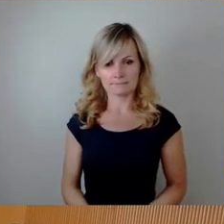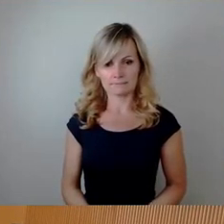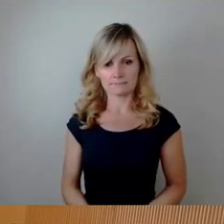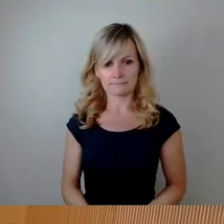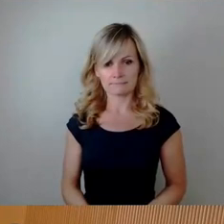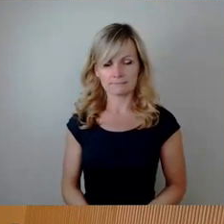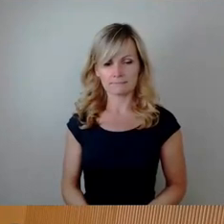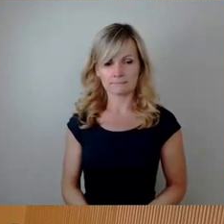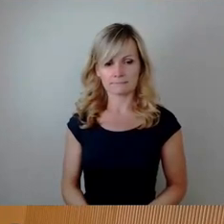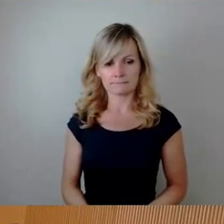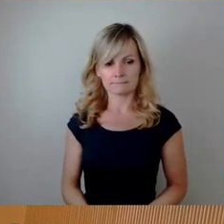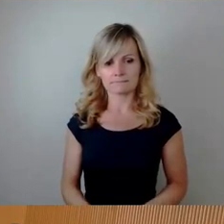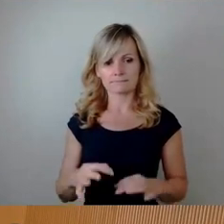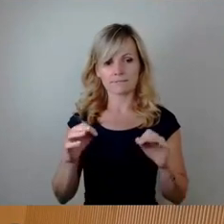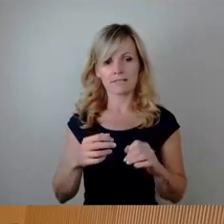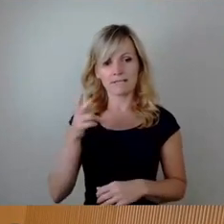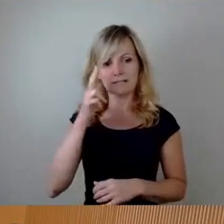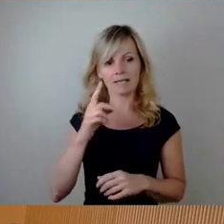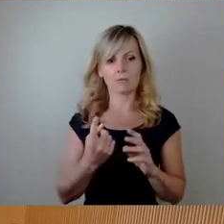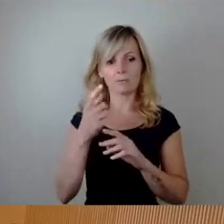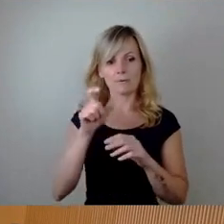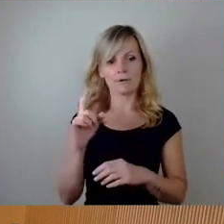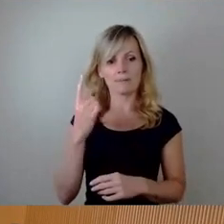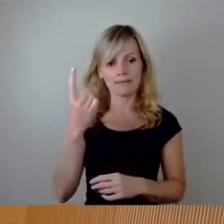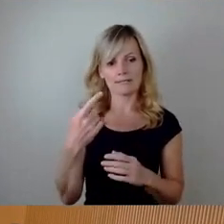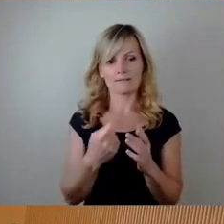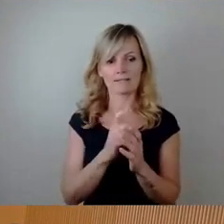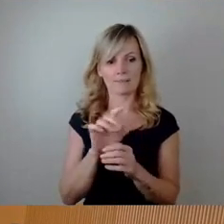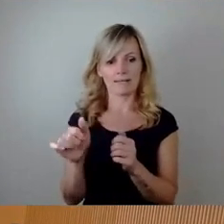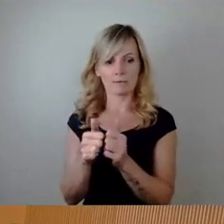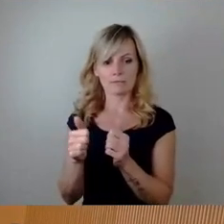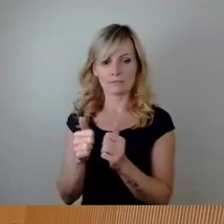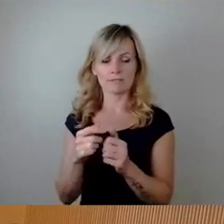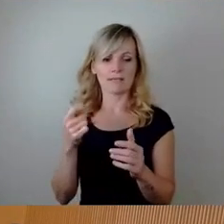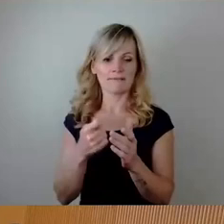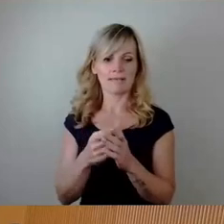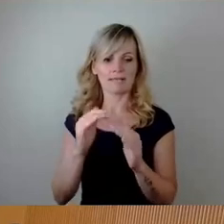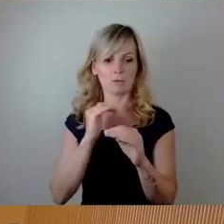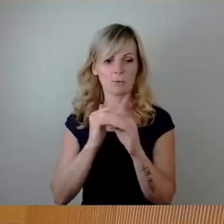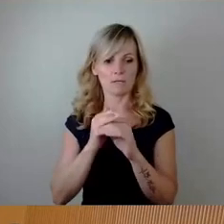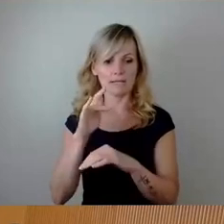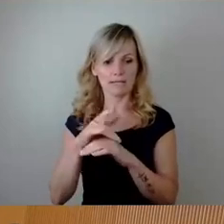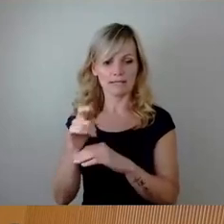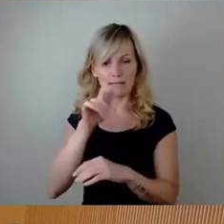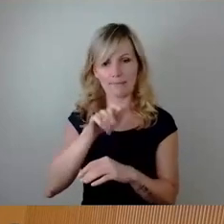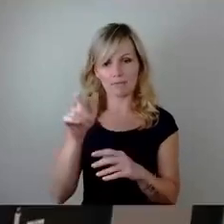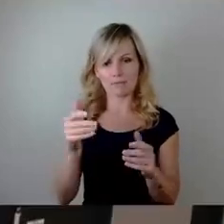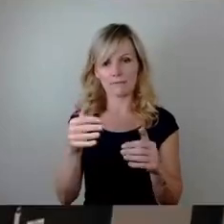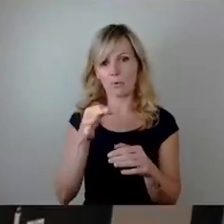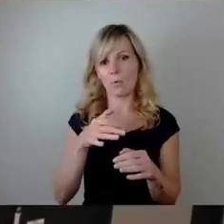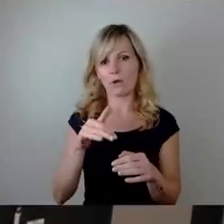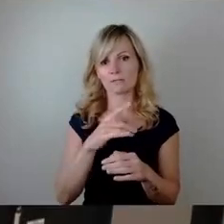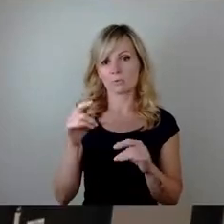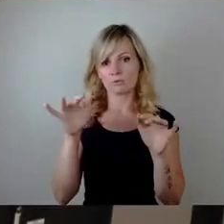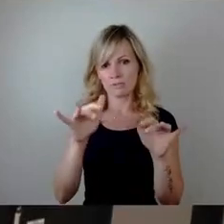Sehr geehrter Herr Oberbürgermeister, werte Beigeordnete, werte Kolleginnen sowie Menschen vor Ort und im Stream, wir haben schon viel